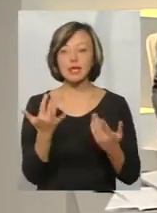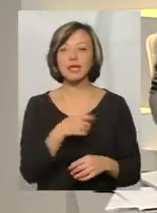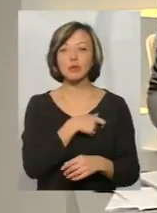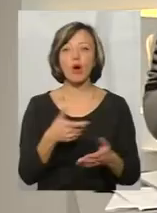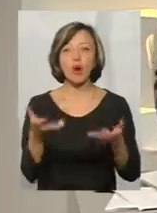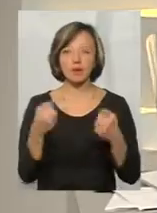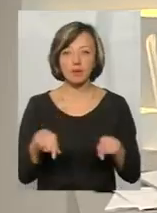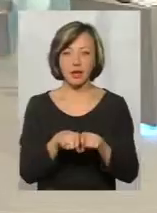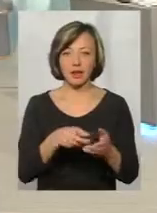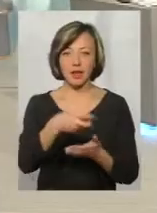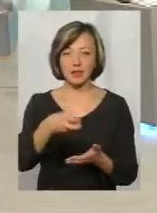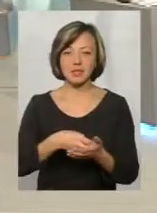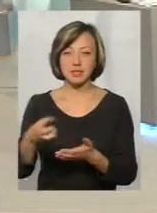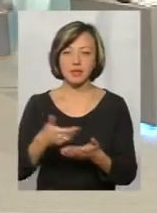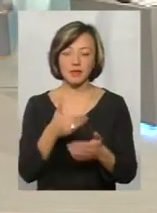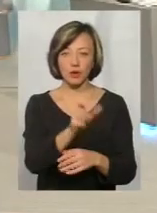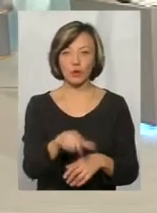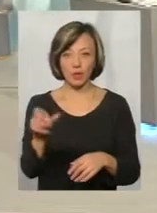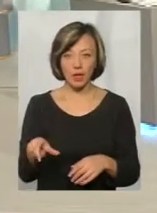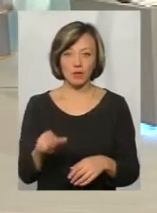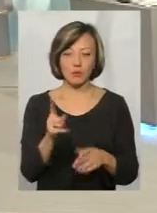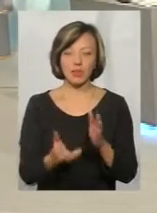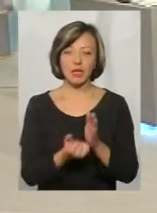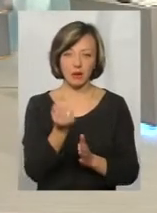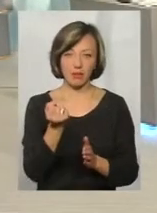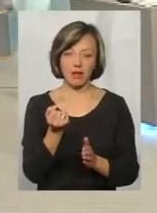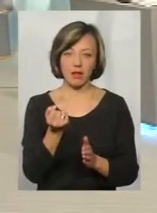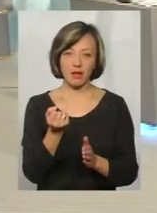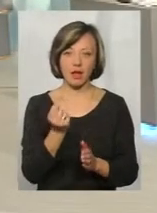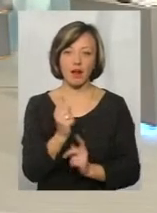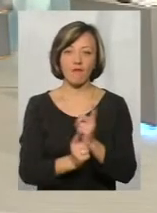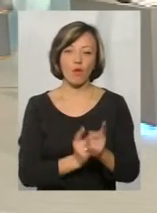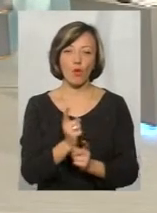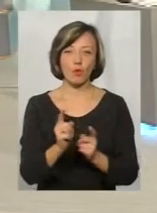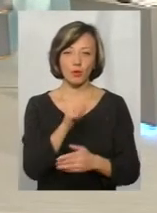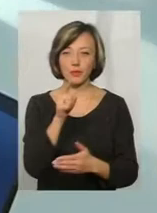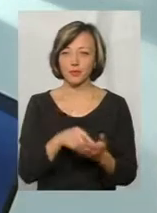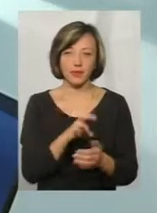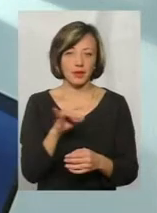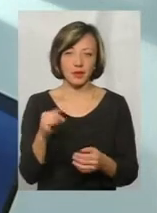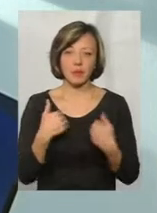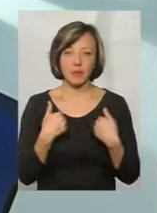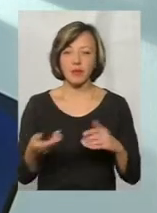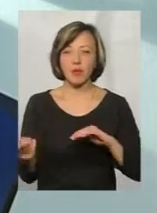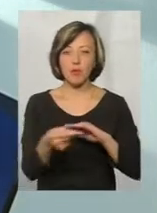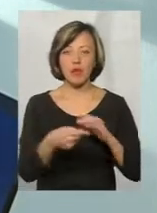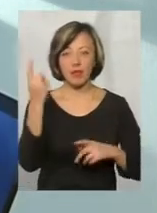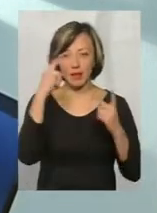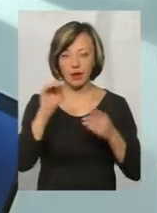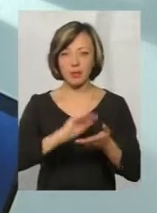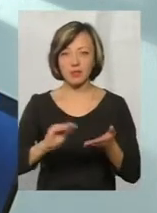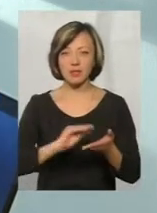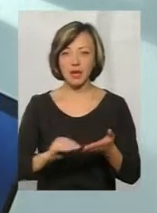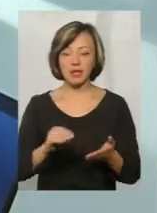отримали такі листи від своїх виборців, аби ті підтримали реформу? Ні, так ми пропагували ідею писати